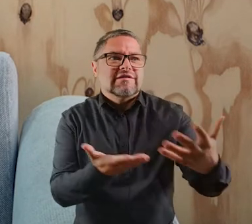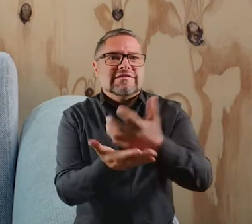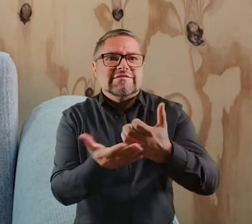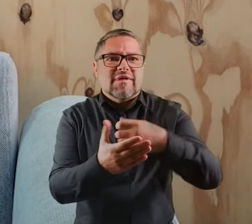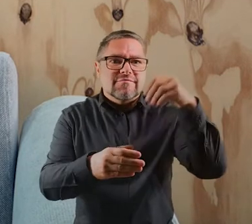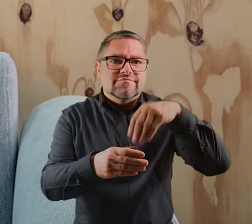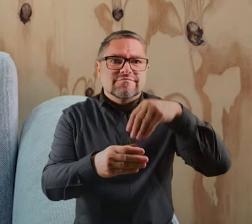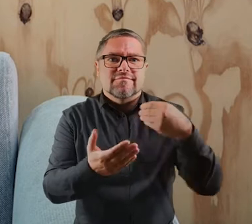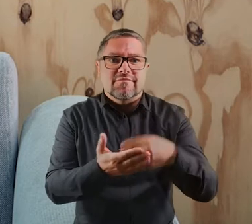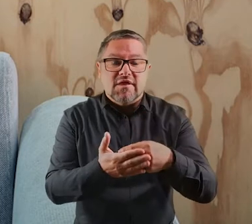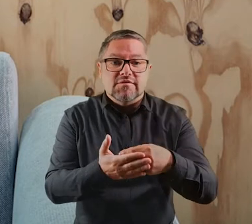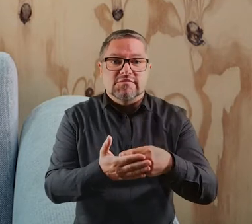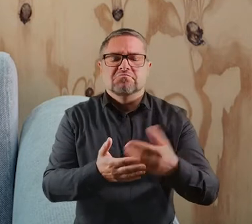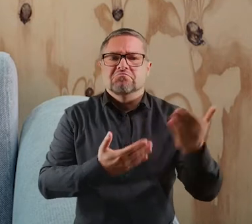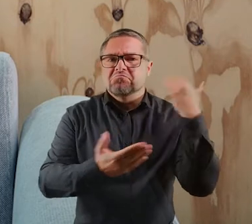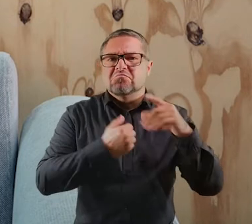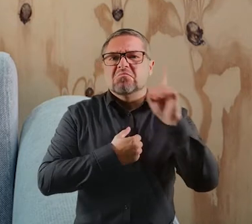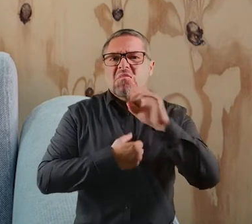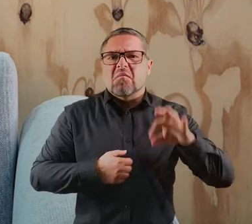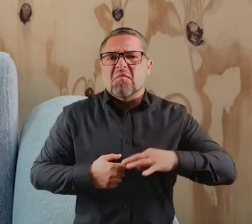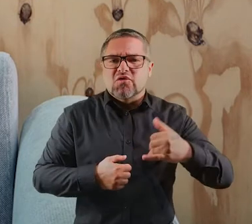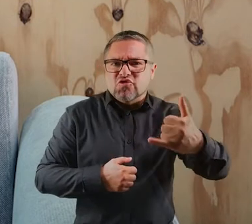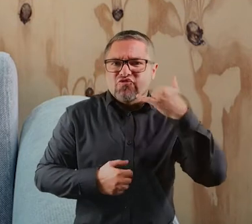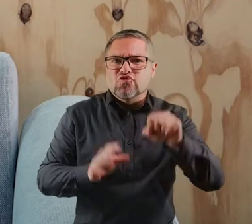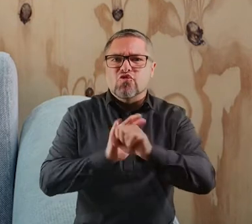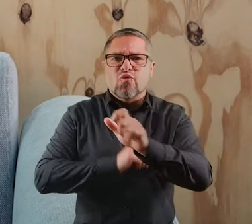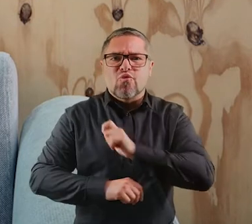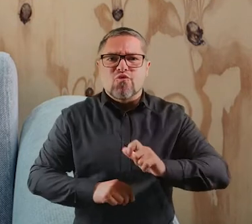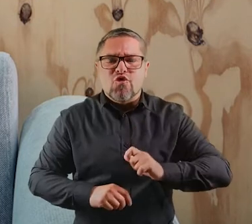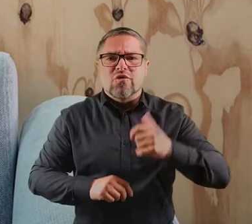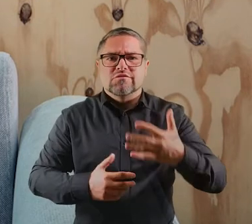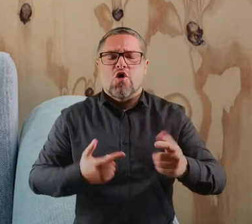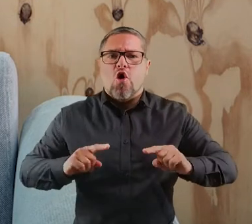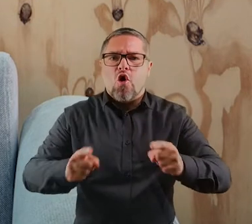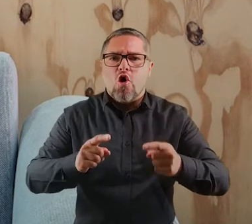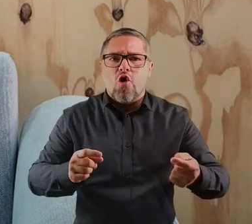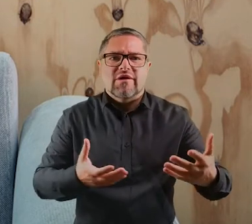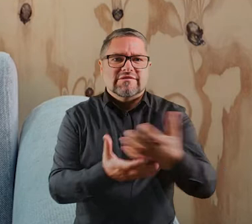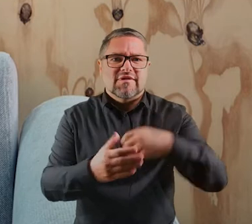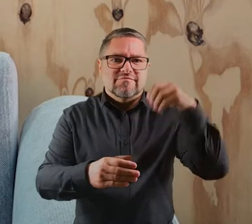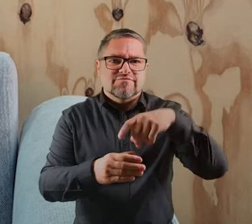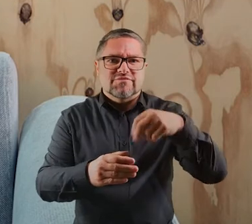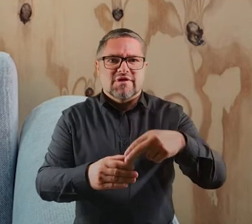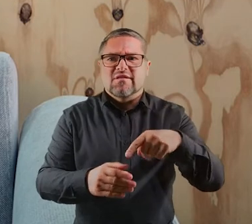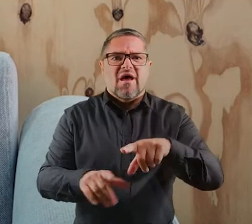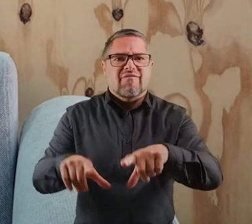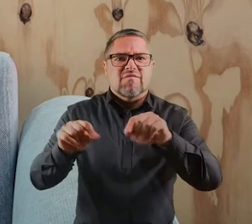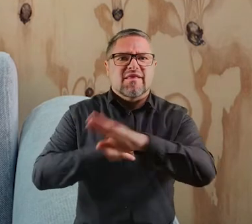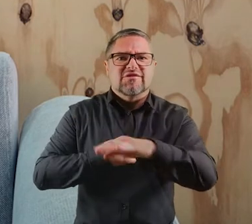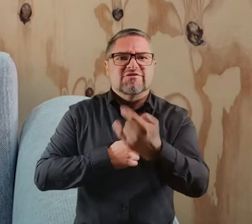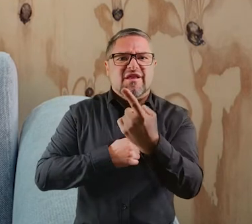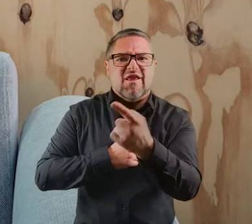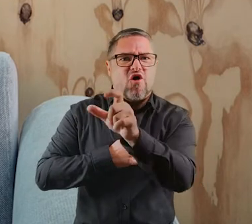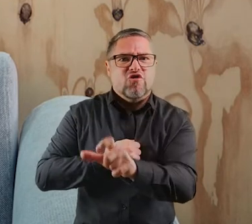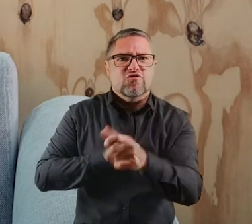zbiórkę. Kiedyś do biura zadzwonił Pan, który chciał zorganizować zbiórkę na naszego